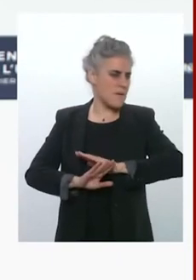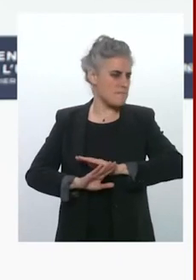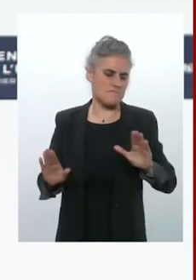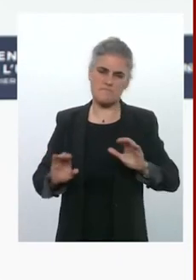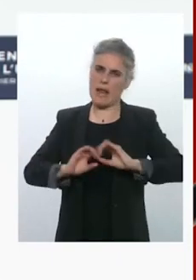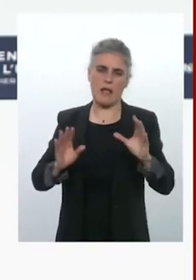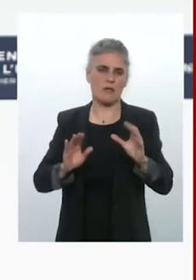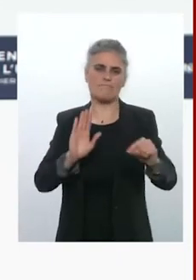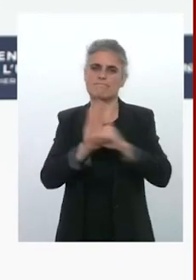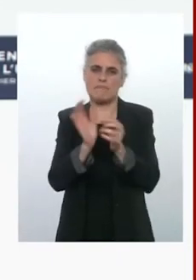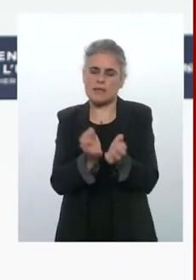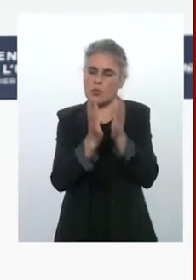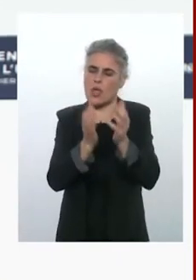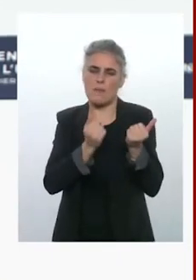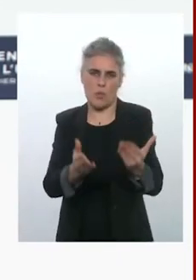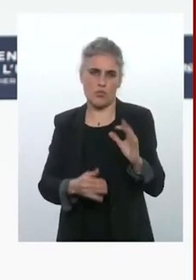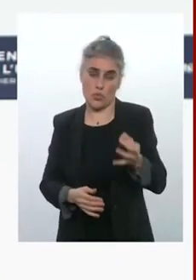la proposition de la Première ministre estonienne.